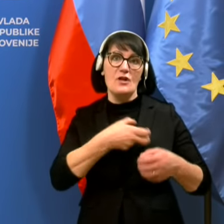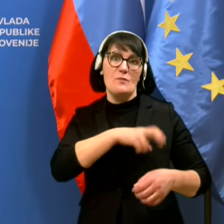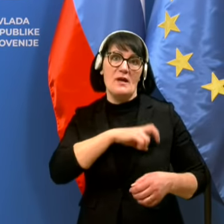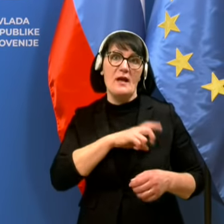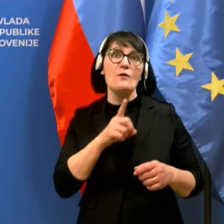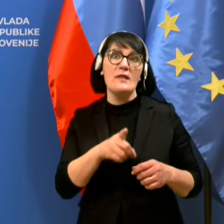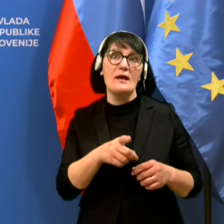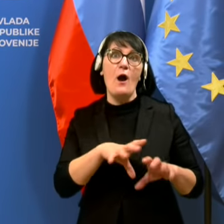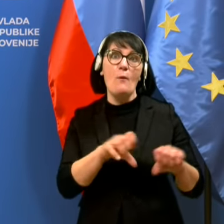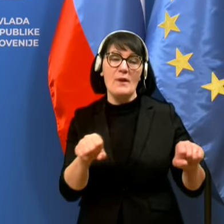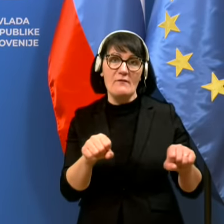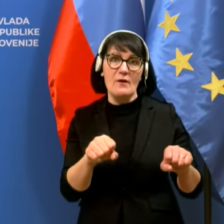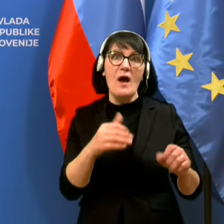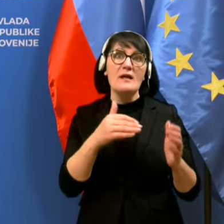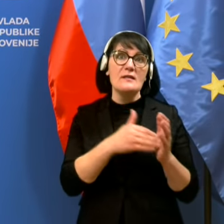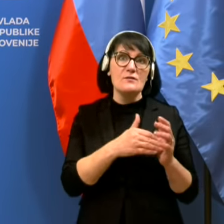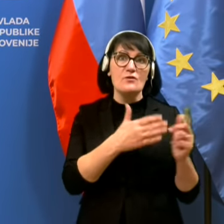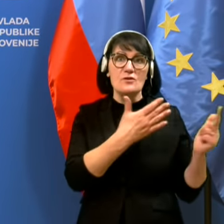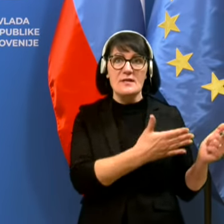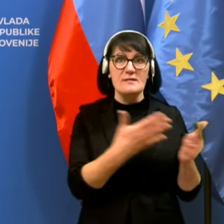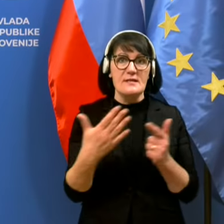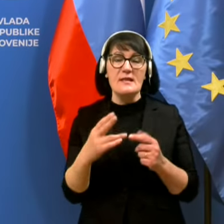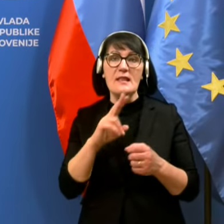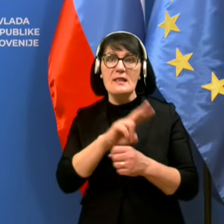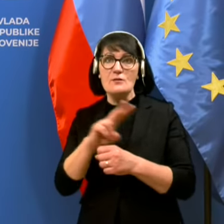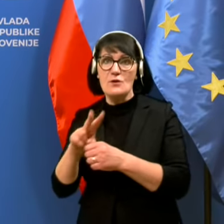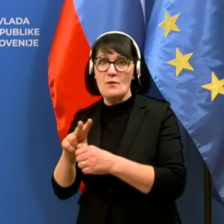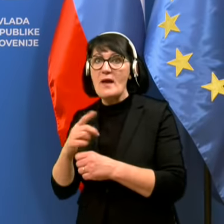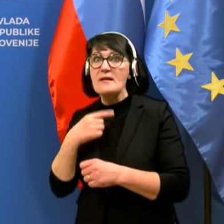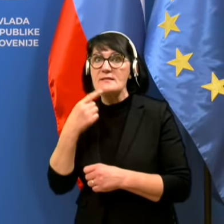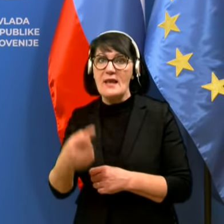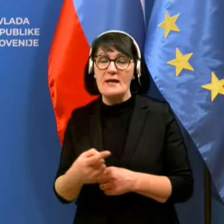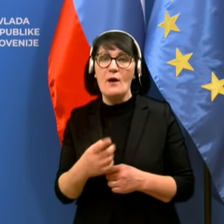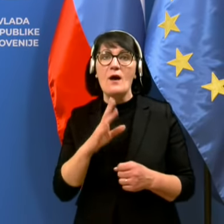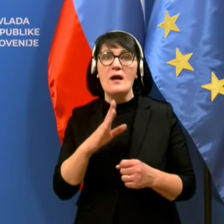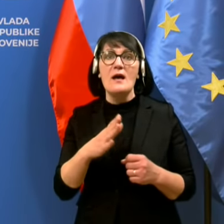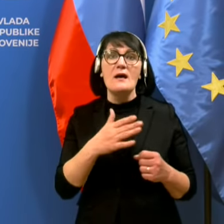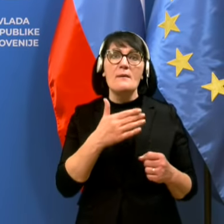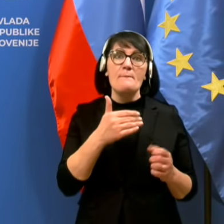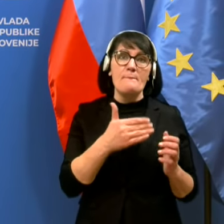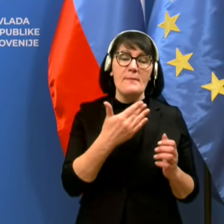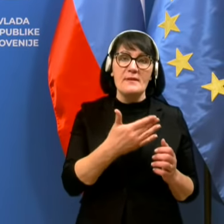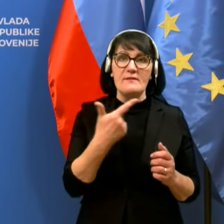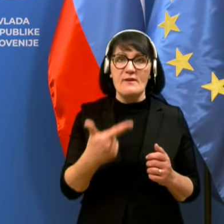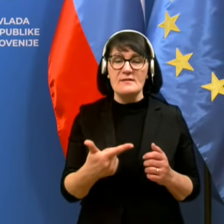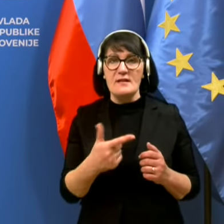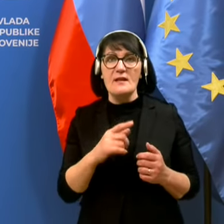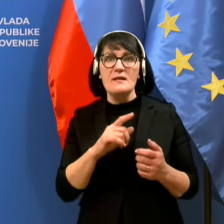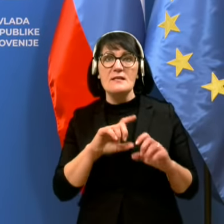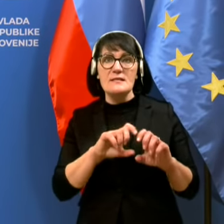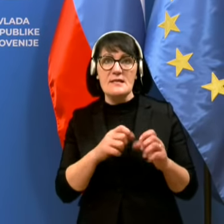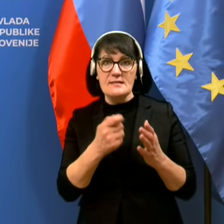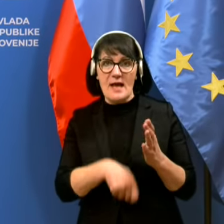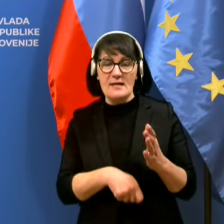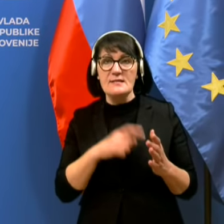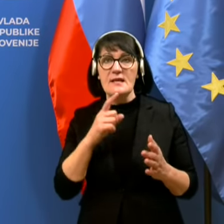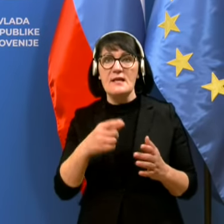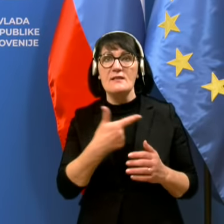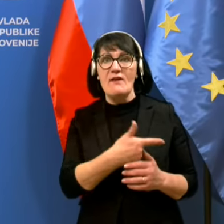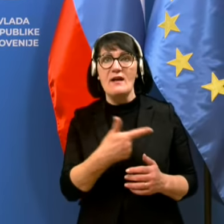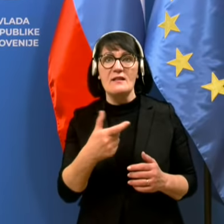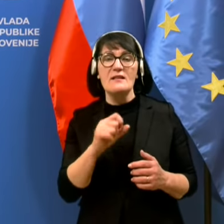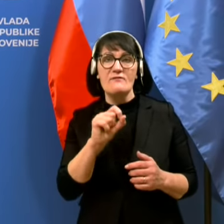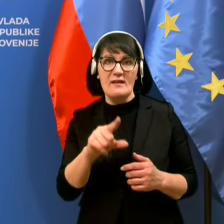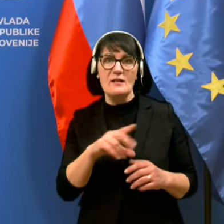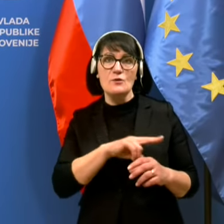1077 nadzorov, izrekel pa 25 prekrškovnih sankcij, 103 opozorila in 12 upravnih